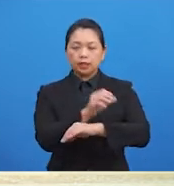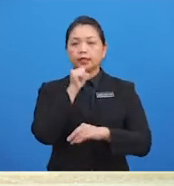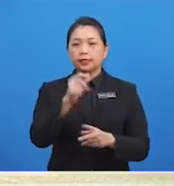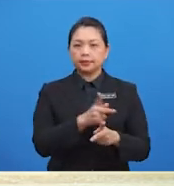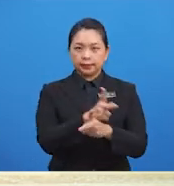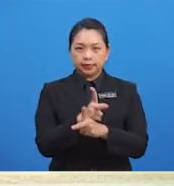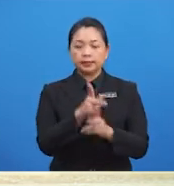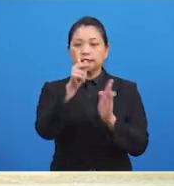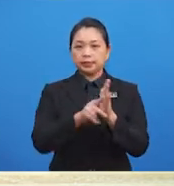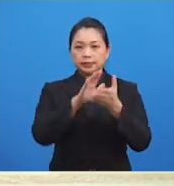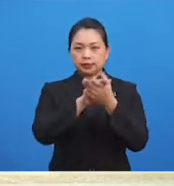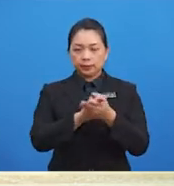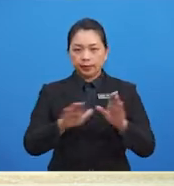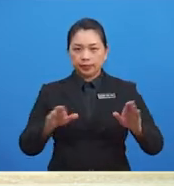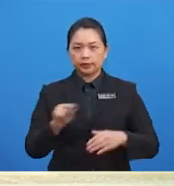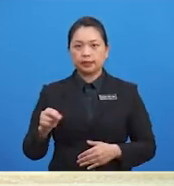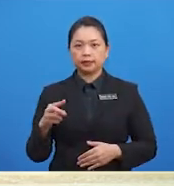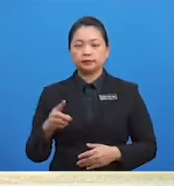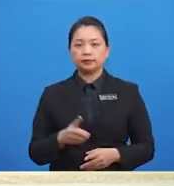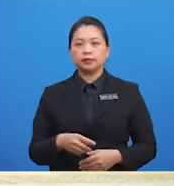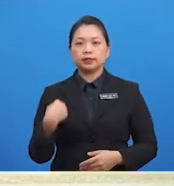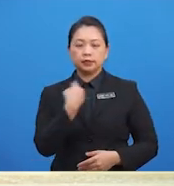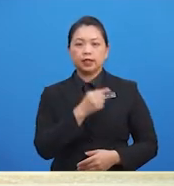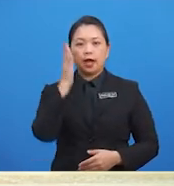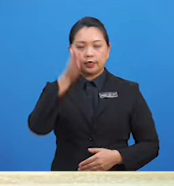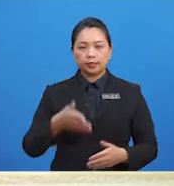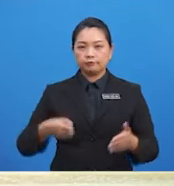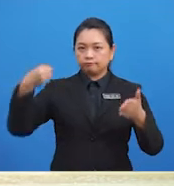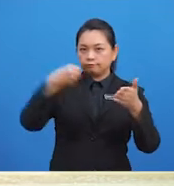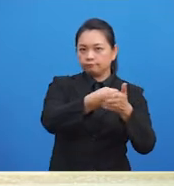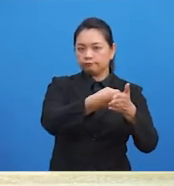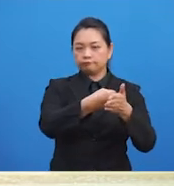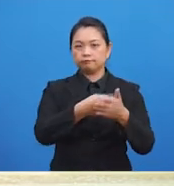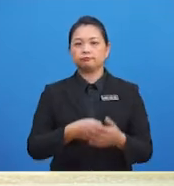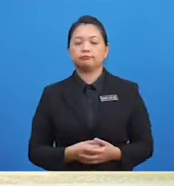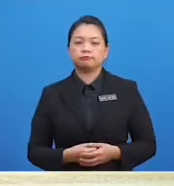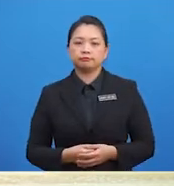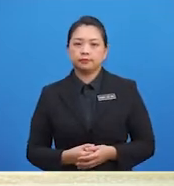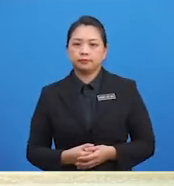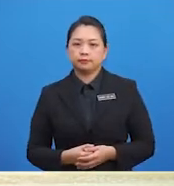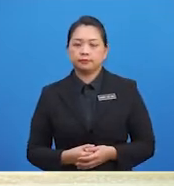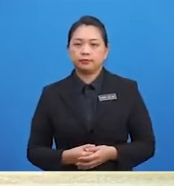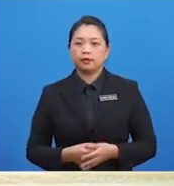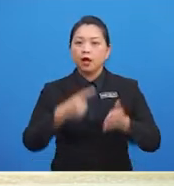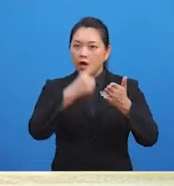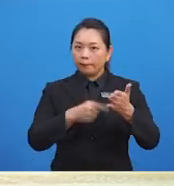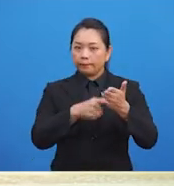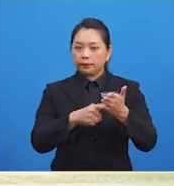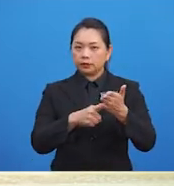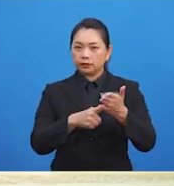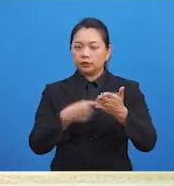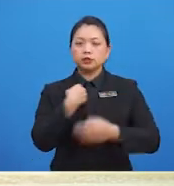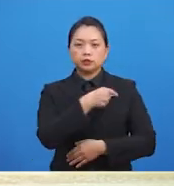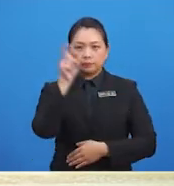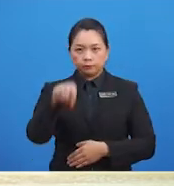menjaga keselamatan diri adalah Kita akan ditimpa kemalangan Maka, apakah yang